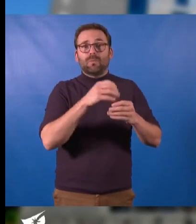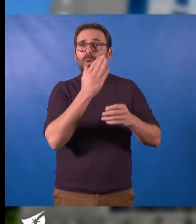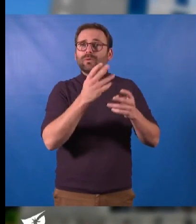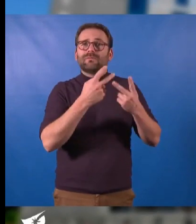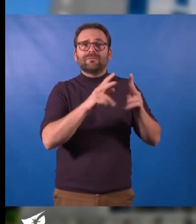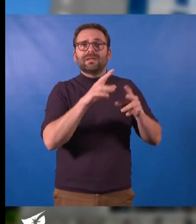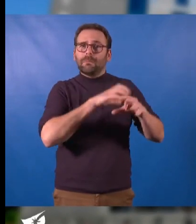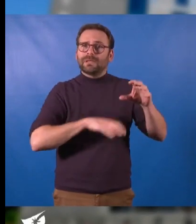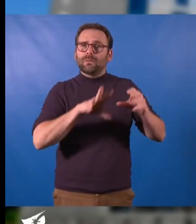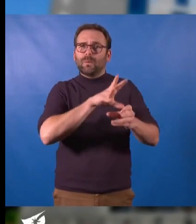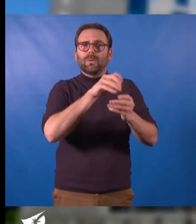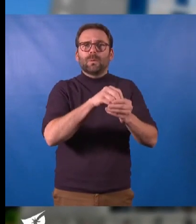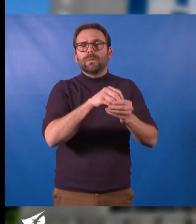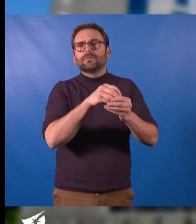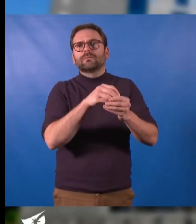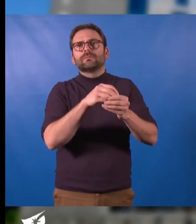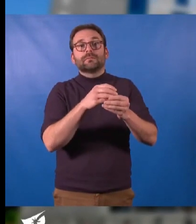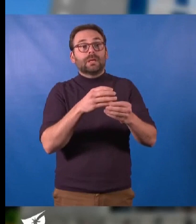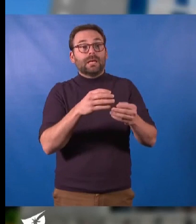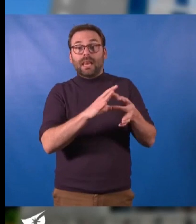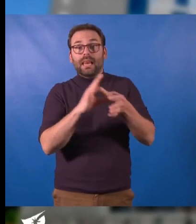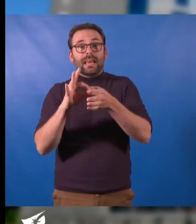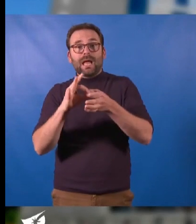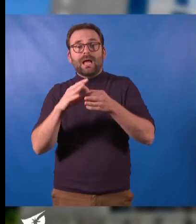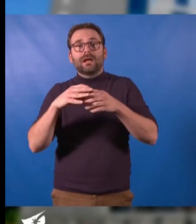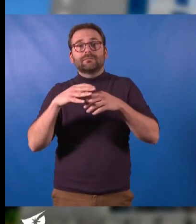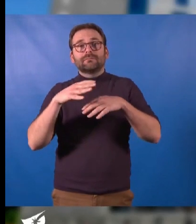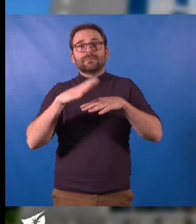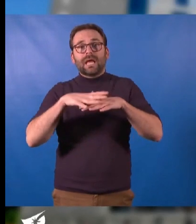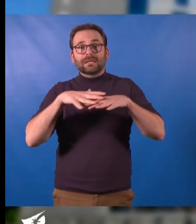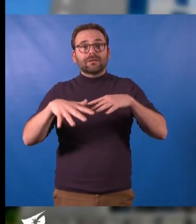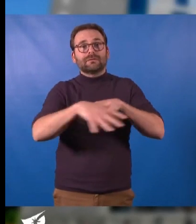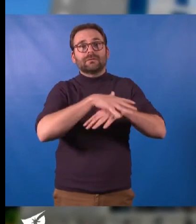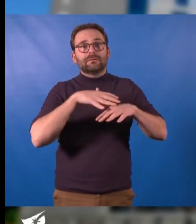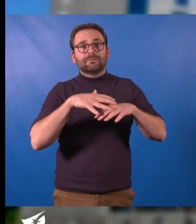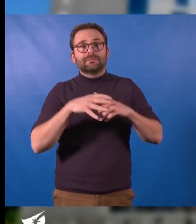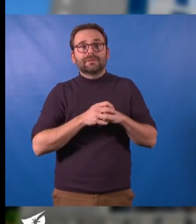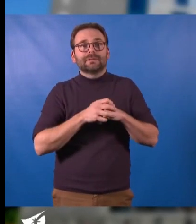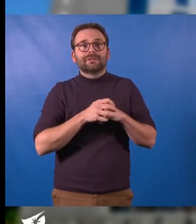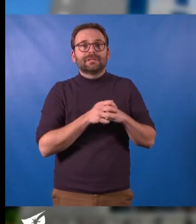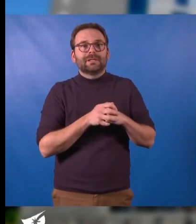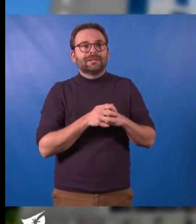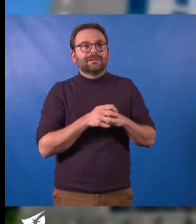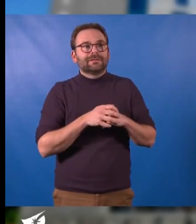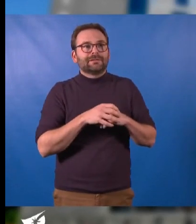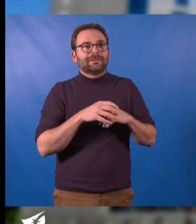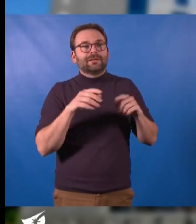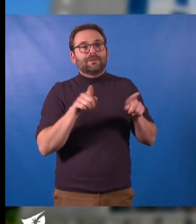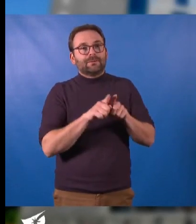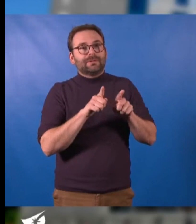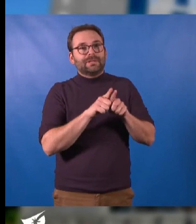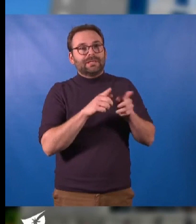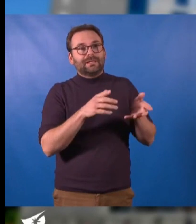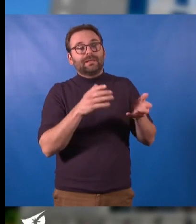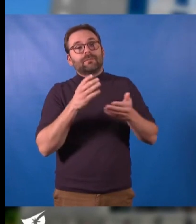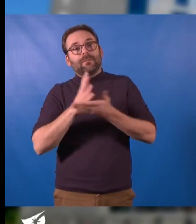aux habitants de l'entourage. Et puis, il y a le projet qui n'appartient pas qu'à